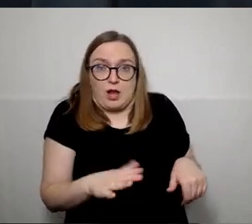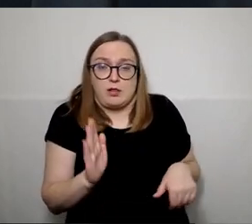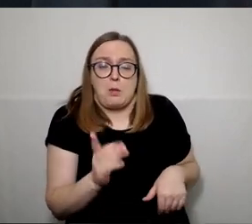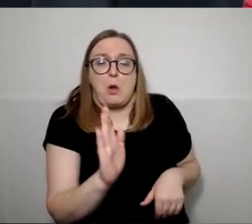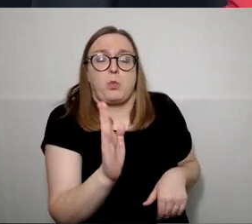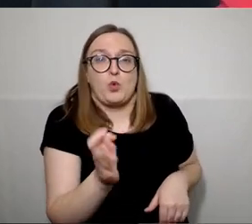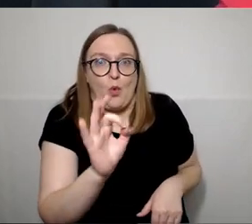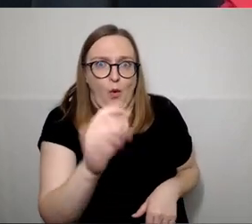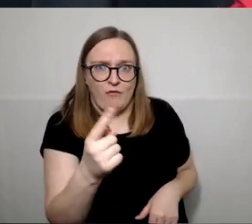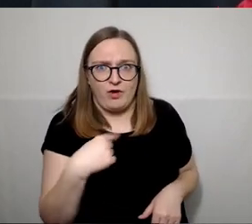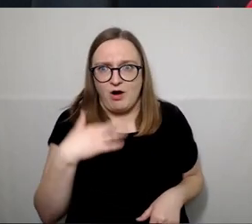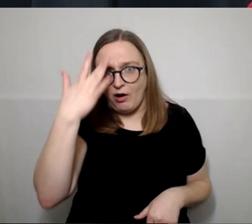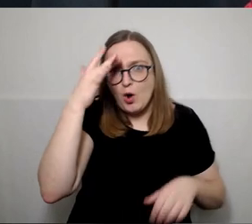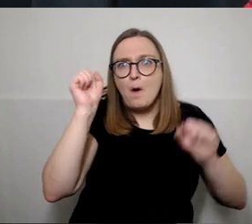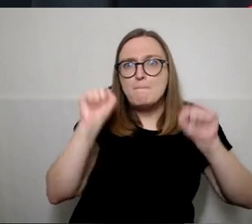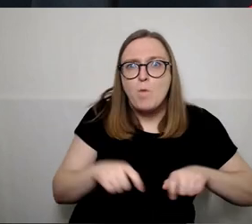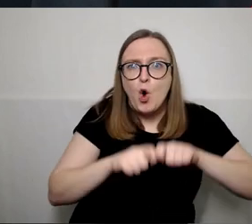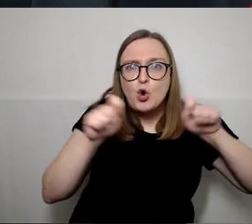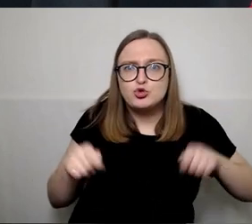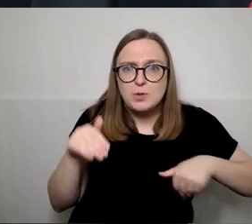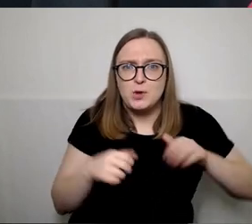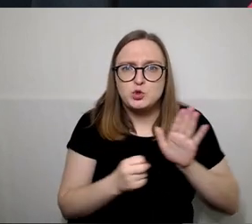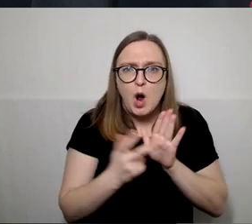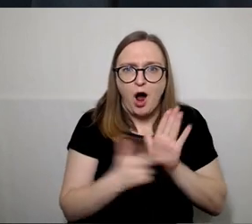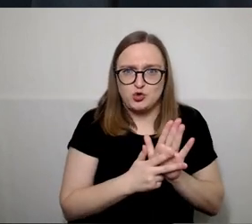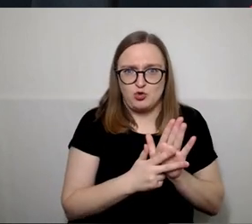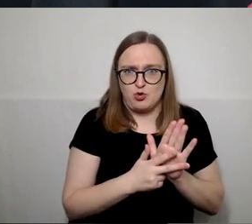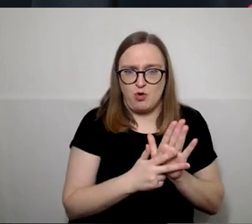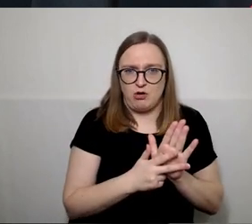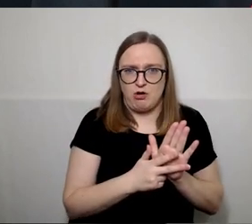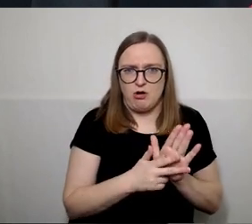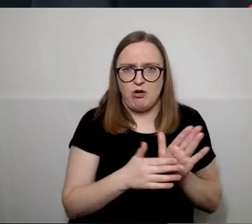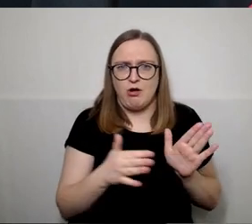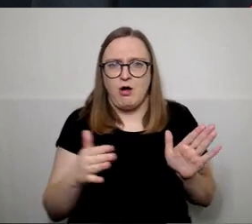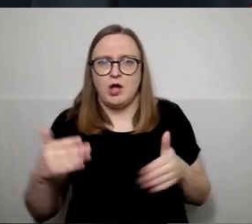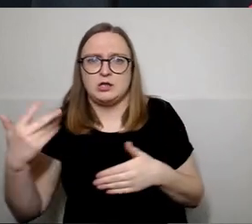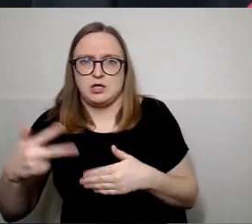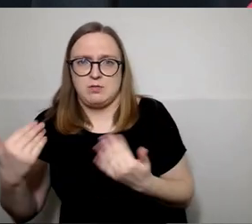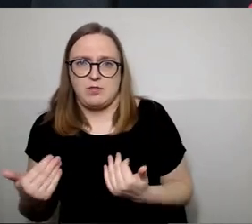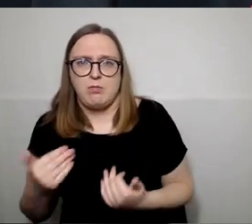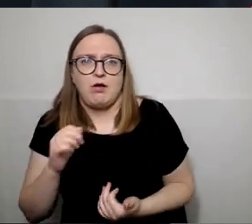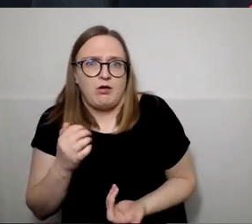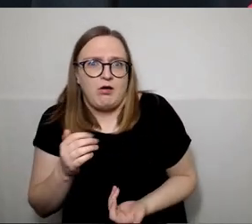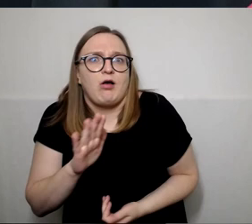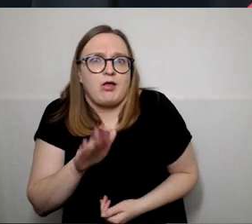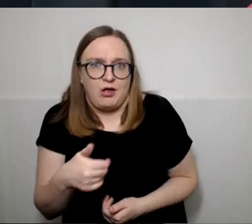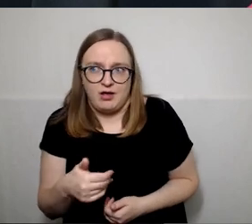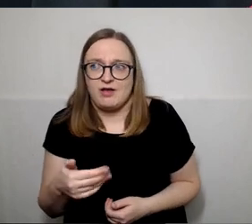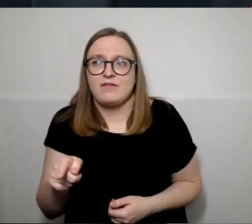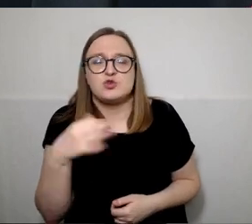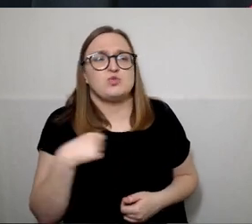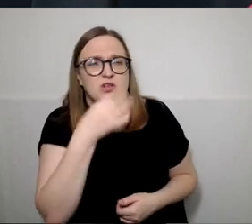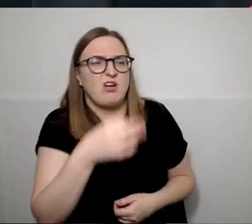balsuojam nuo 18-os, tai kur buvai iki 30 metų. Ir nu, ką ten eisi, ką ten pakeisi, bet va, todėl ir niekas